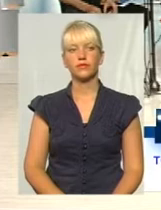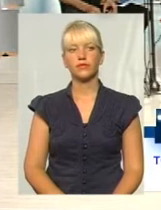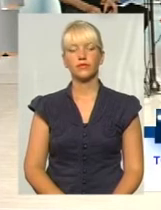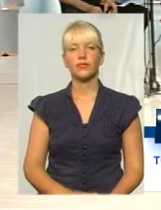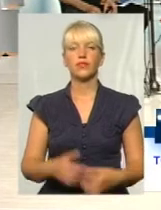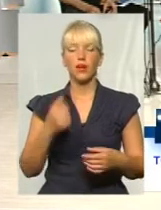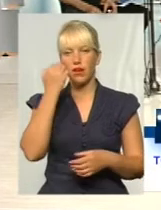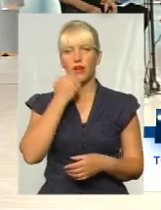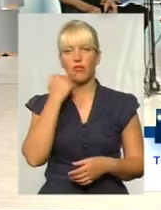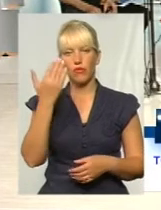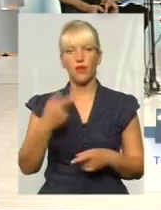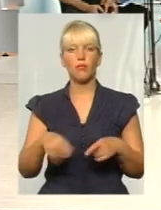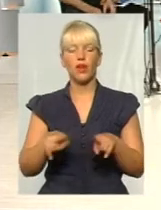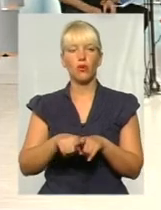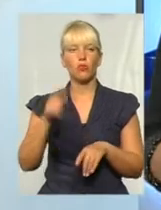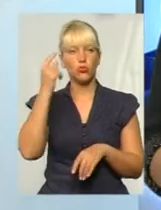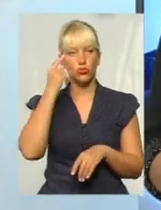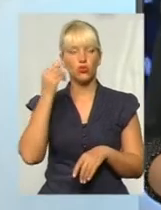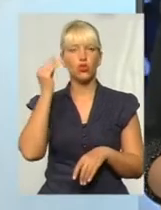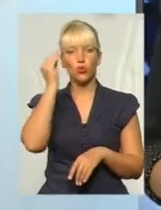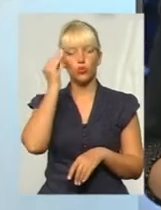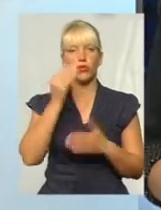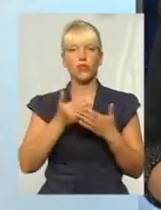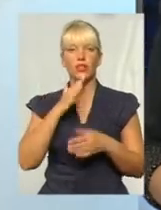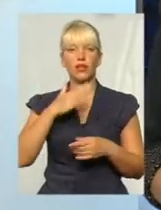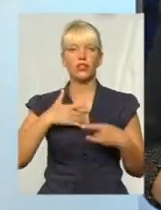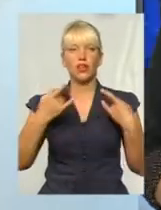Отаку думку ми почули від наших телеглядачів.